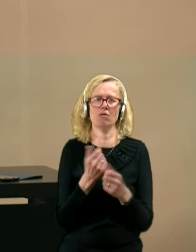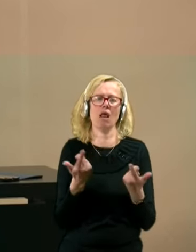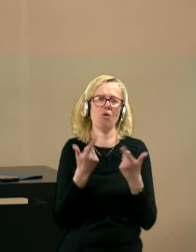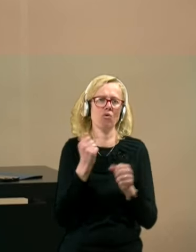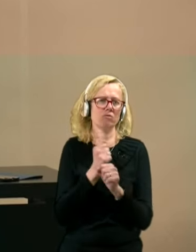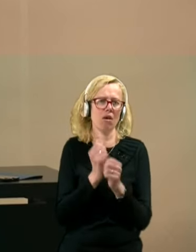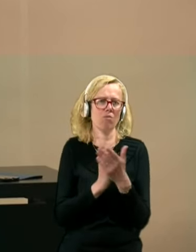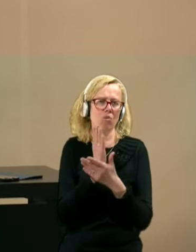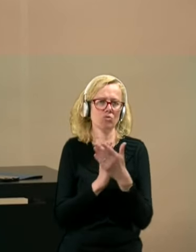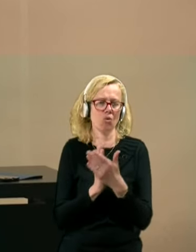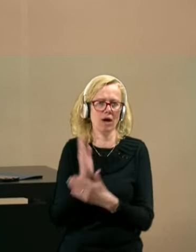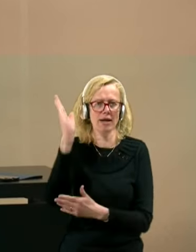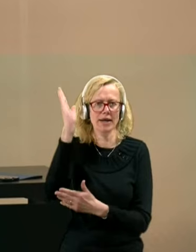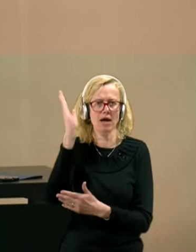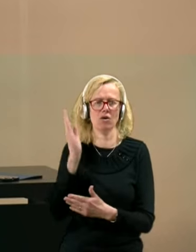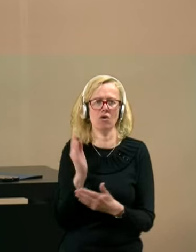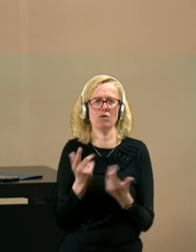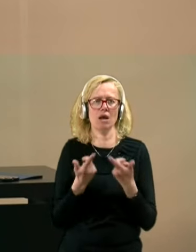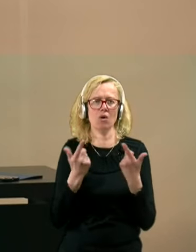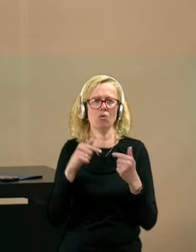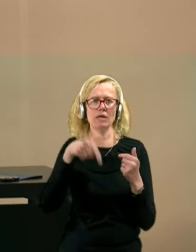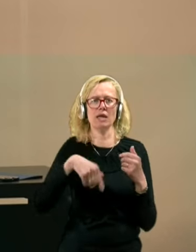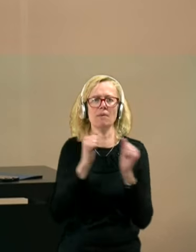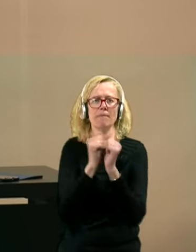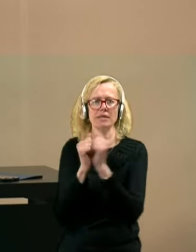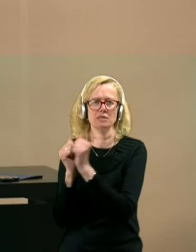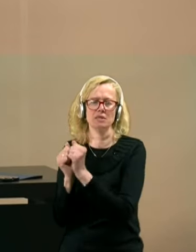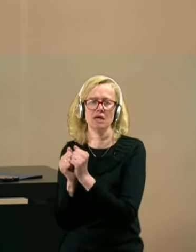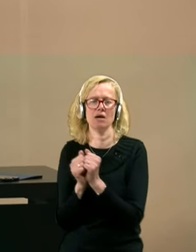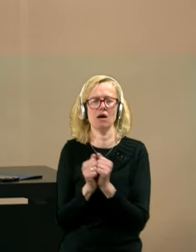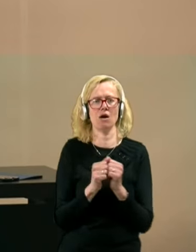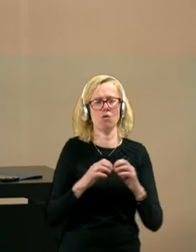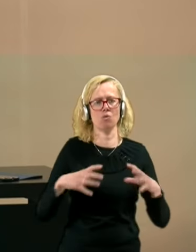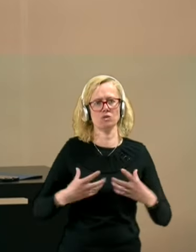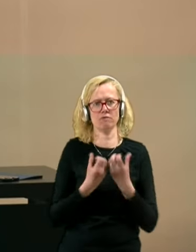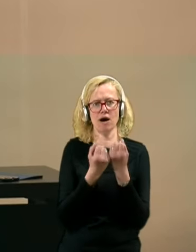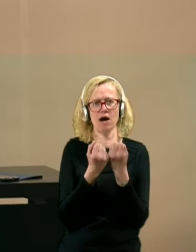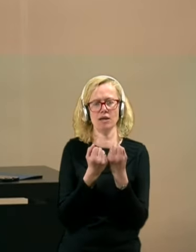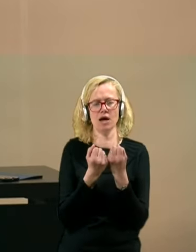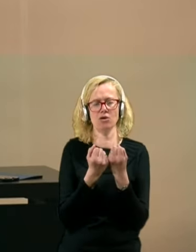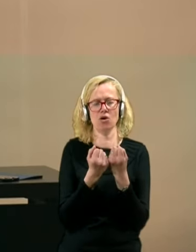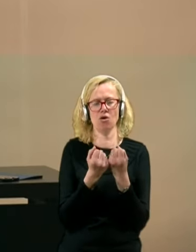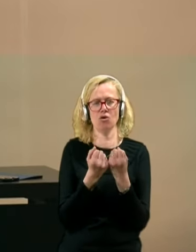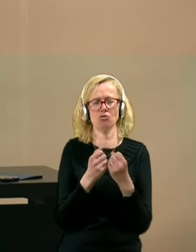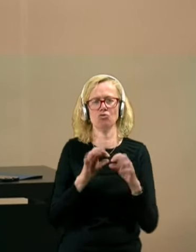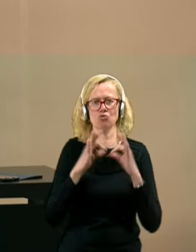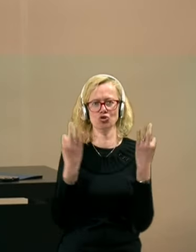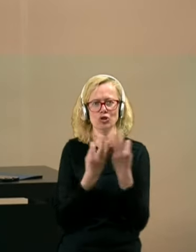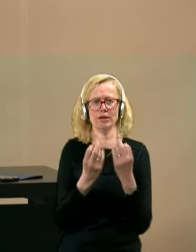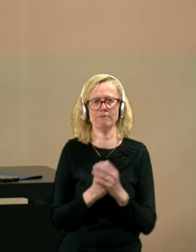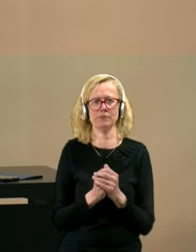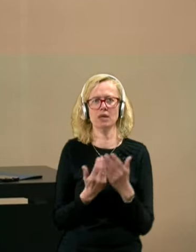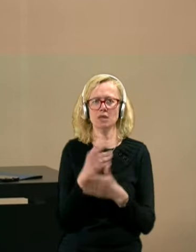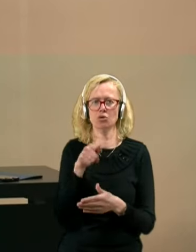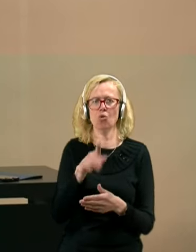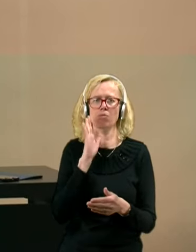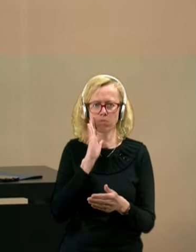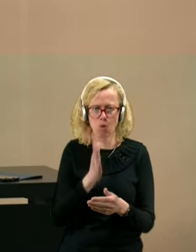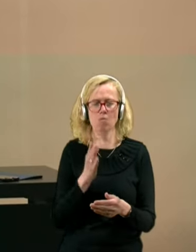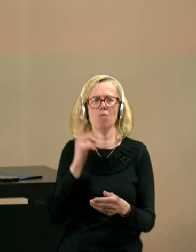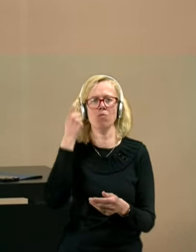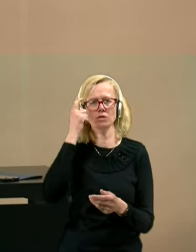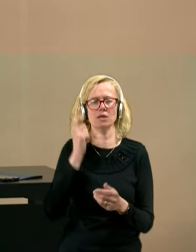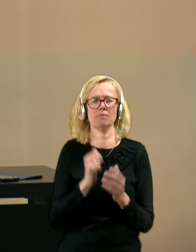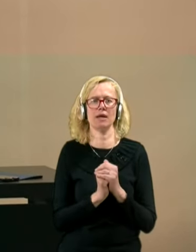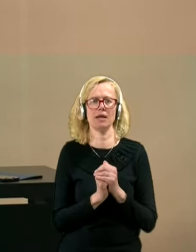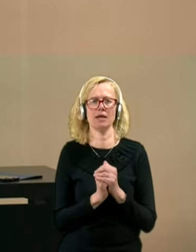poslovno in da si na teh mestih ustvarjajo družine. Zato bomo poskrbeli, seveda nas